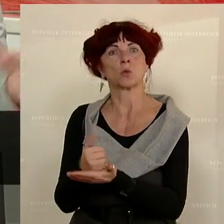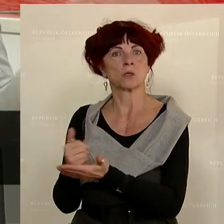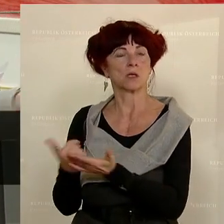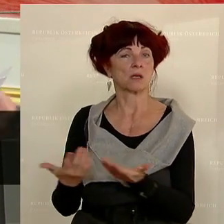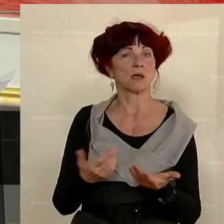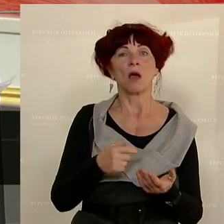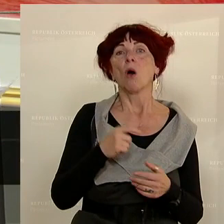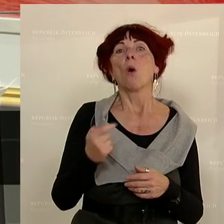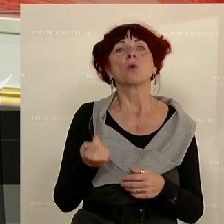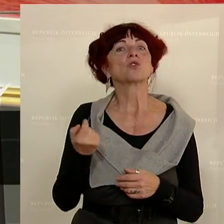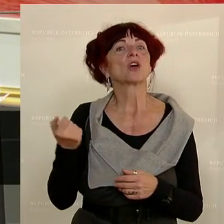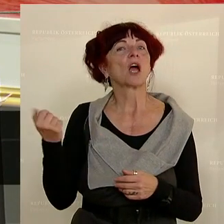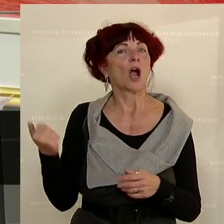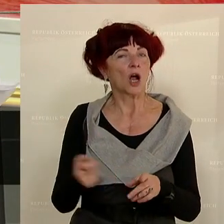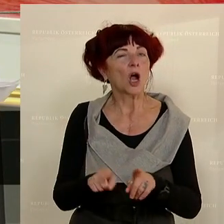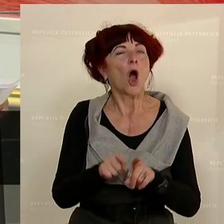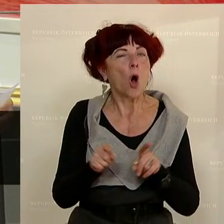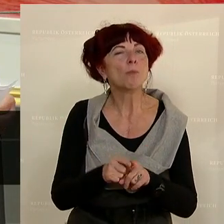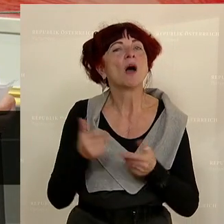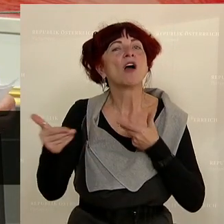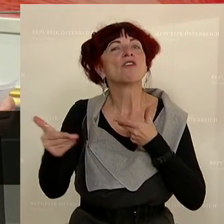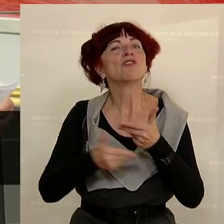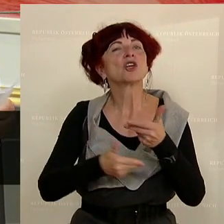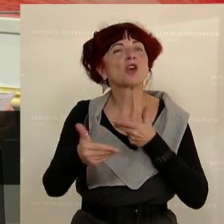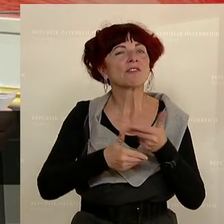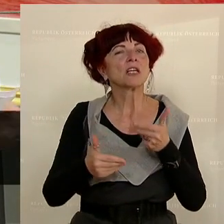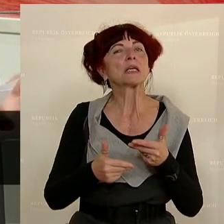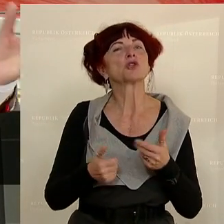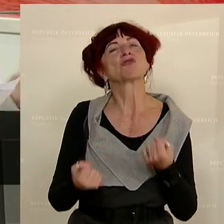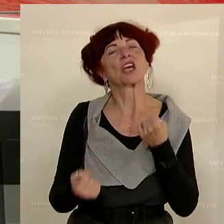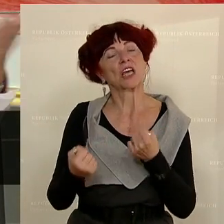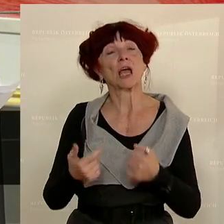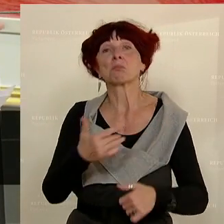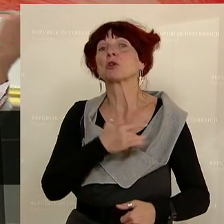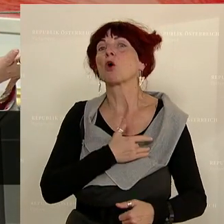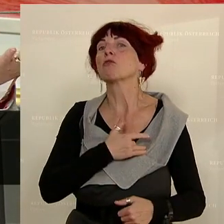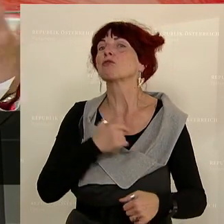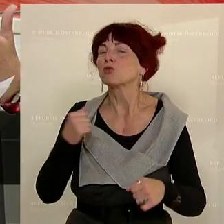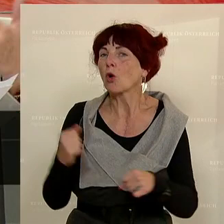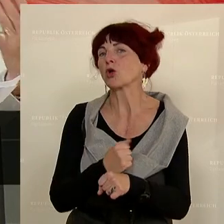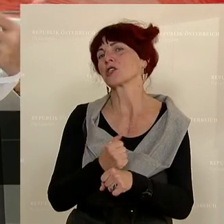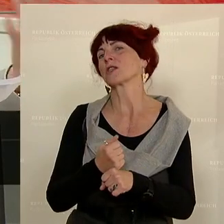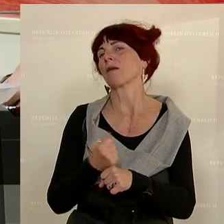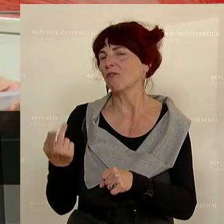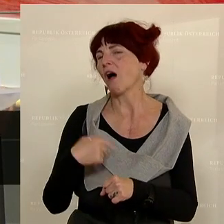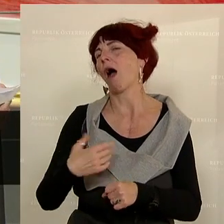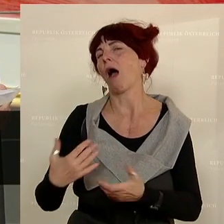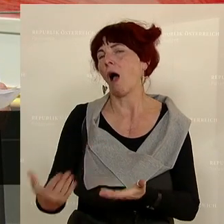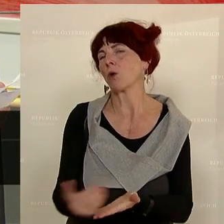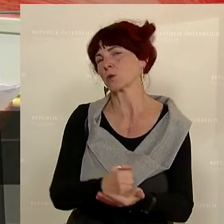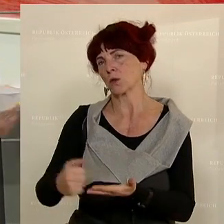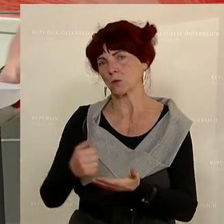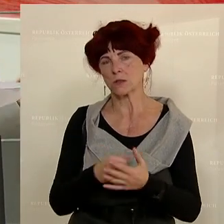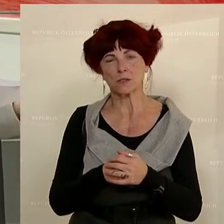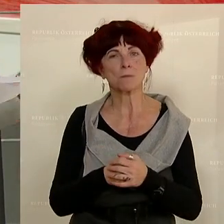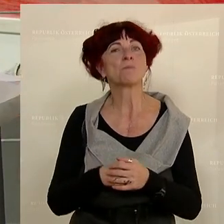wirtschaftlichen Schwierigkeiten betroffene Unternehmen profitieren konnten. Was die Fortführung der Kurzarbeit betrifft, da geht es uns um